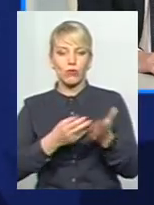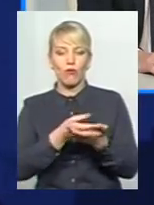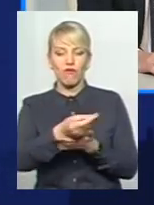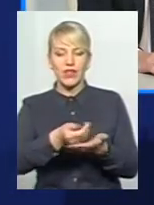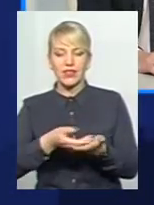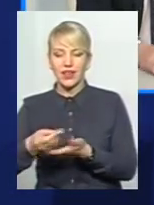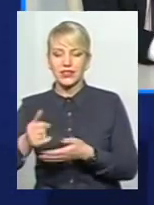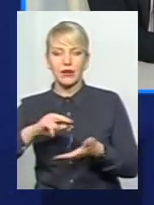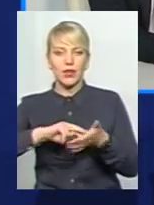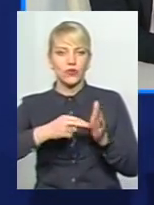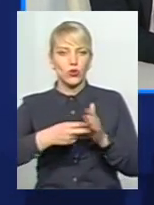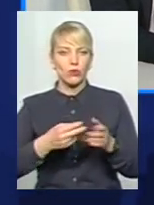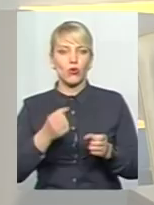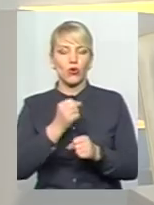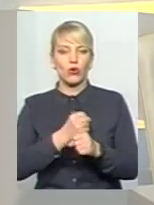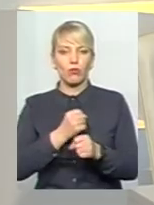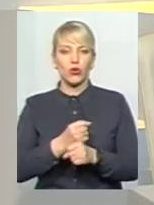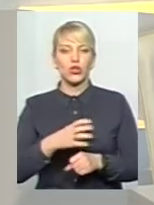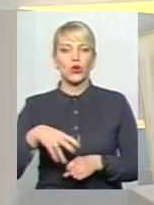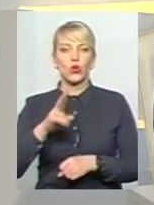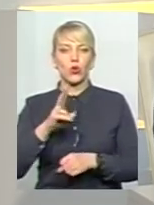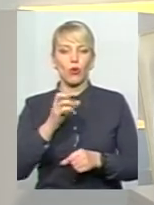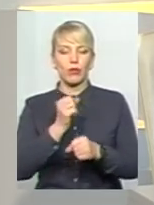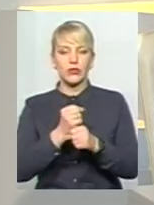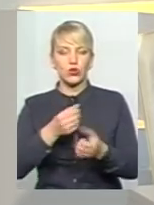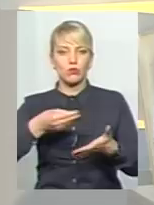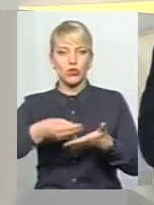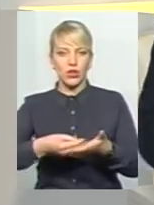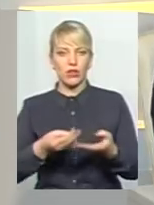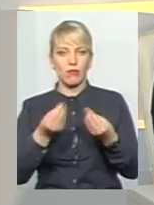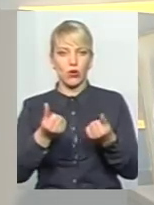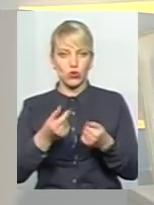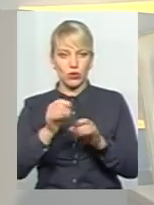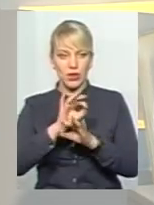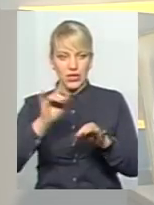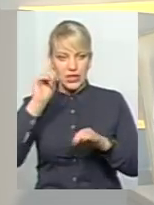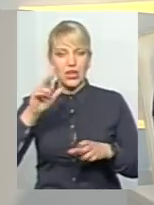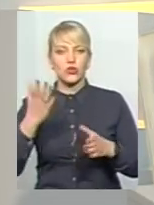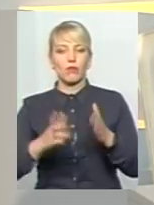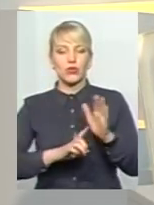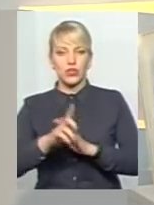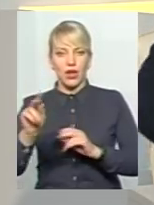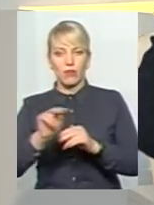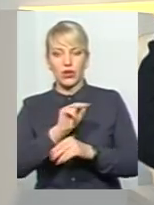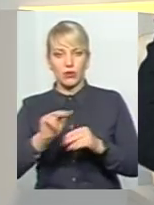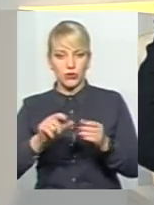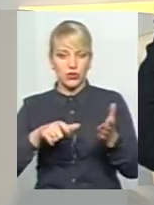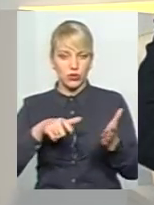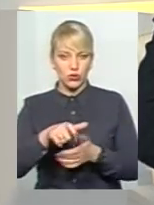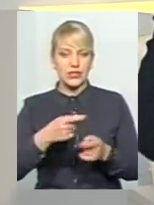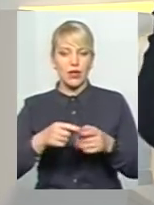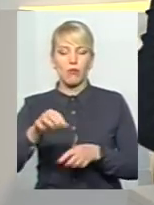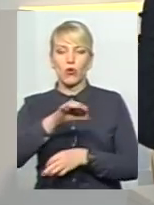плануємо роботу. Всі, хто, власне, працює з бюджетними коштами, прекрасно знає, що якщо ми починаємо ремонтувати дорогу, то це проєктно-кошторисна